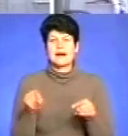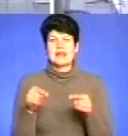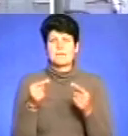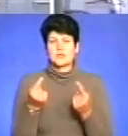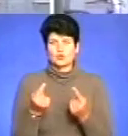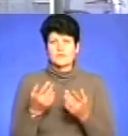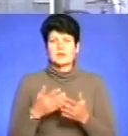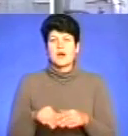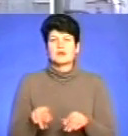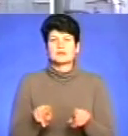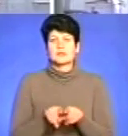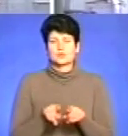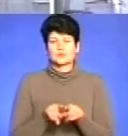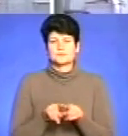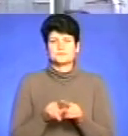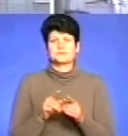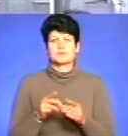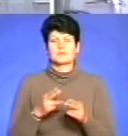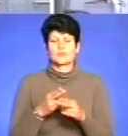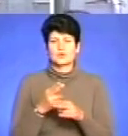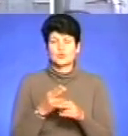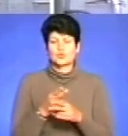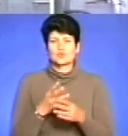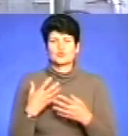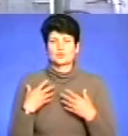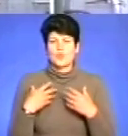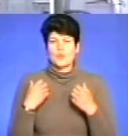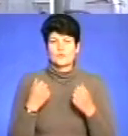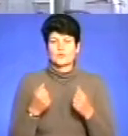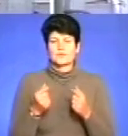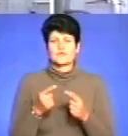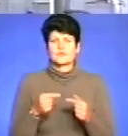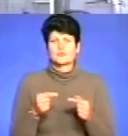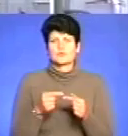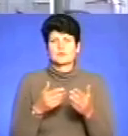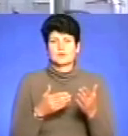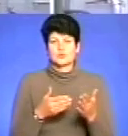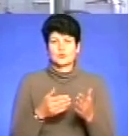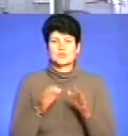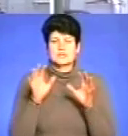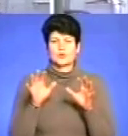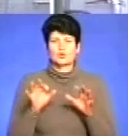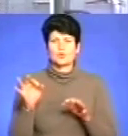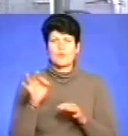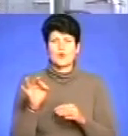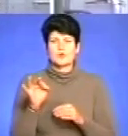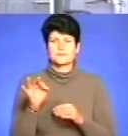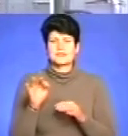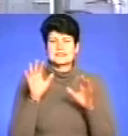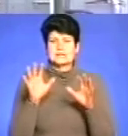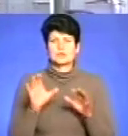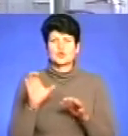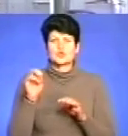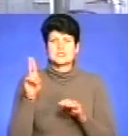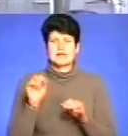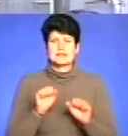А також компенсація за шкоду за подійну здоров'ю відповідно до закону про статус соціальний